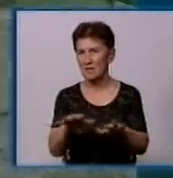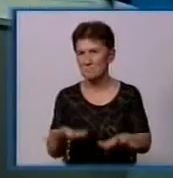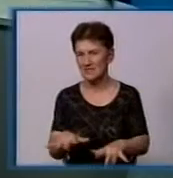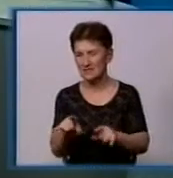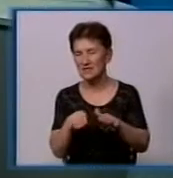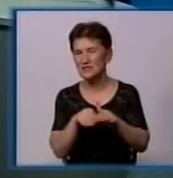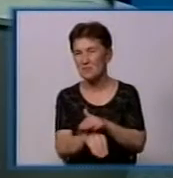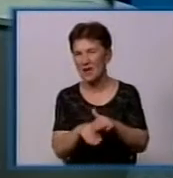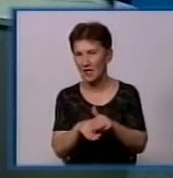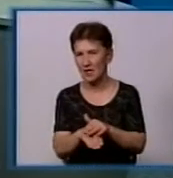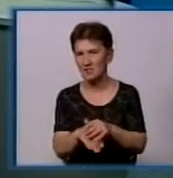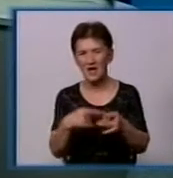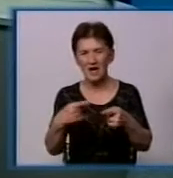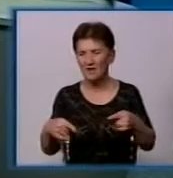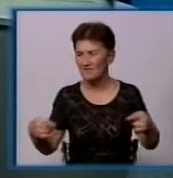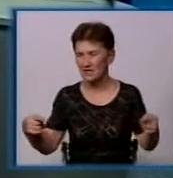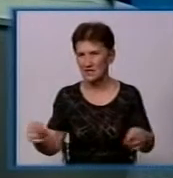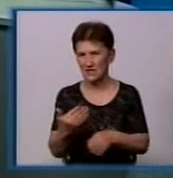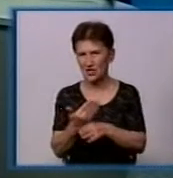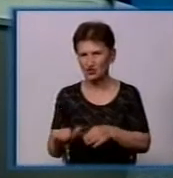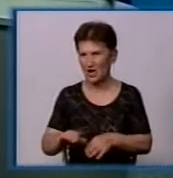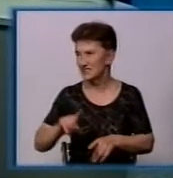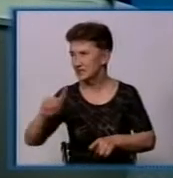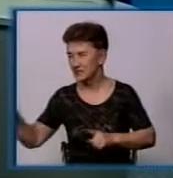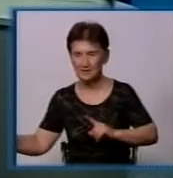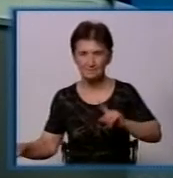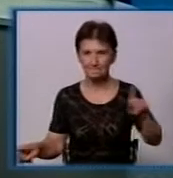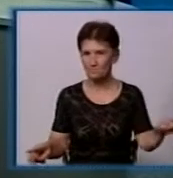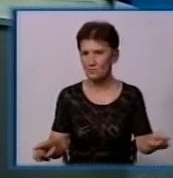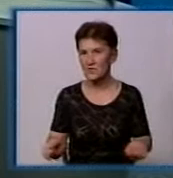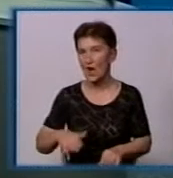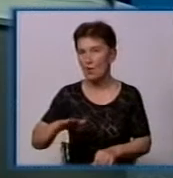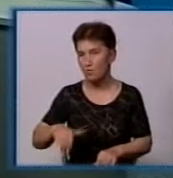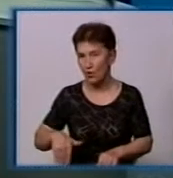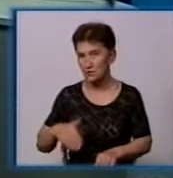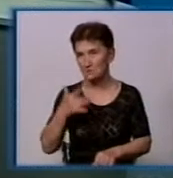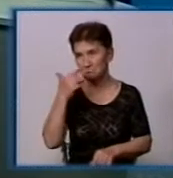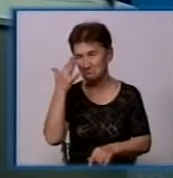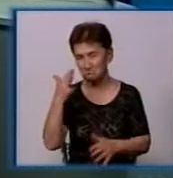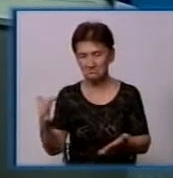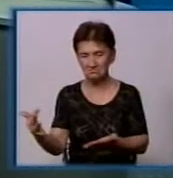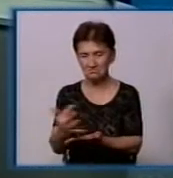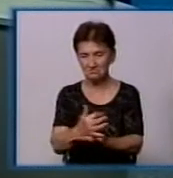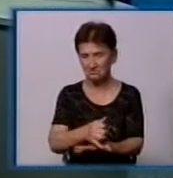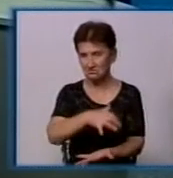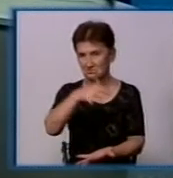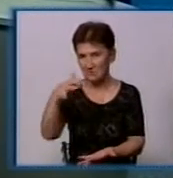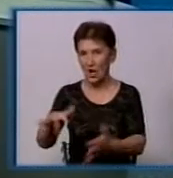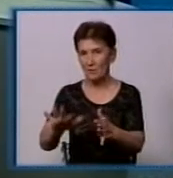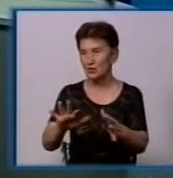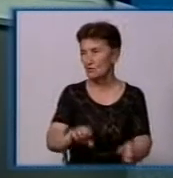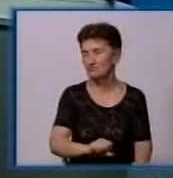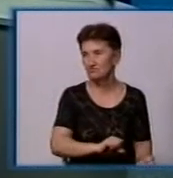знаходяться в різних частинах села. В вторсировину із пунктів зберігання потім планують вивезти на пункти прийому вторсировини